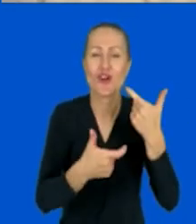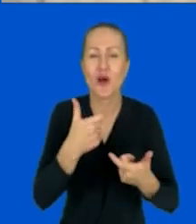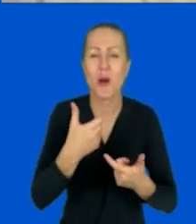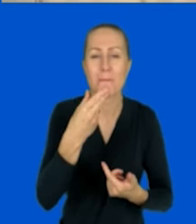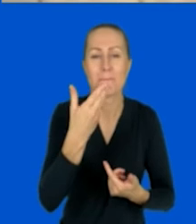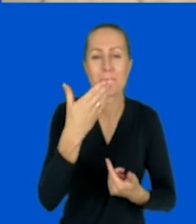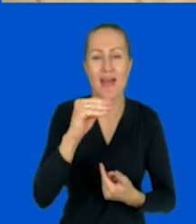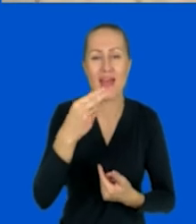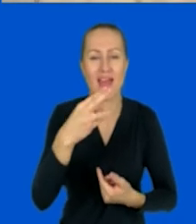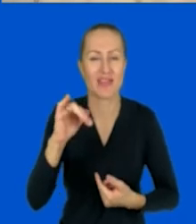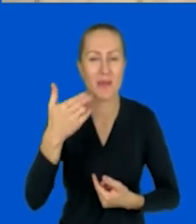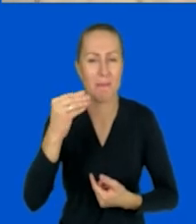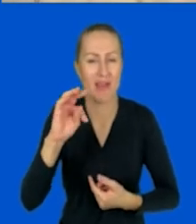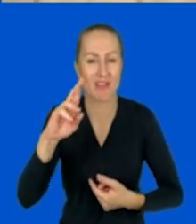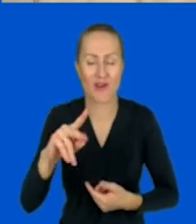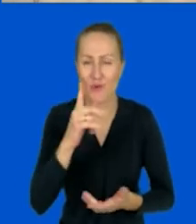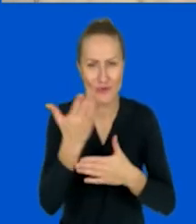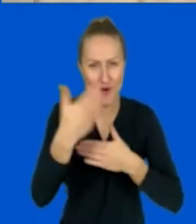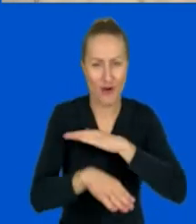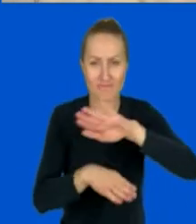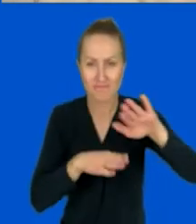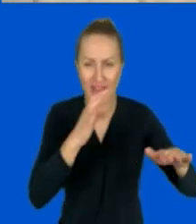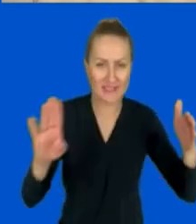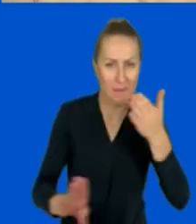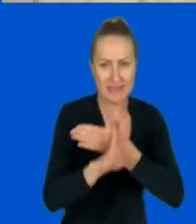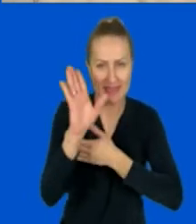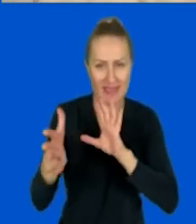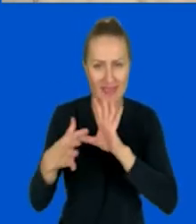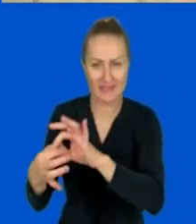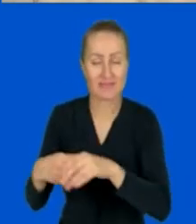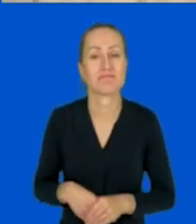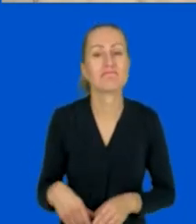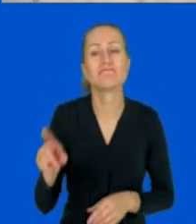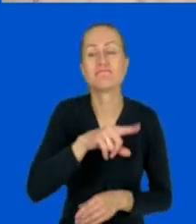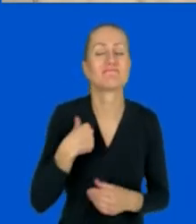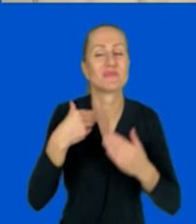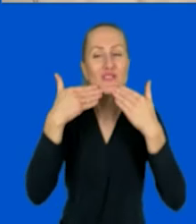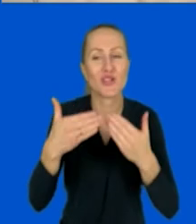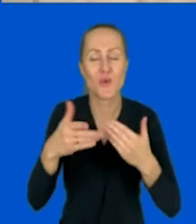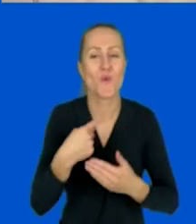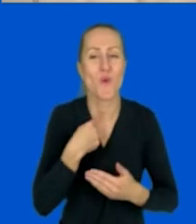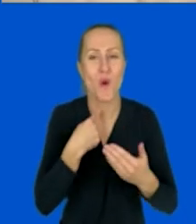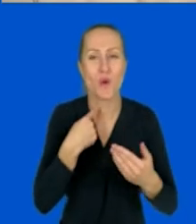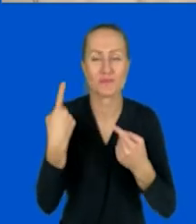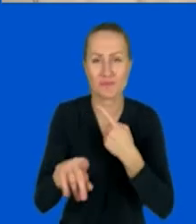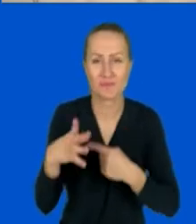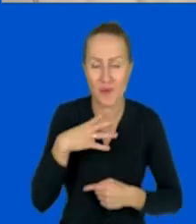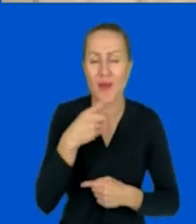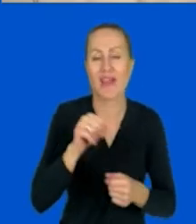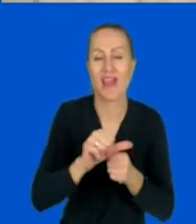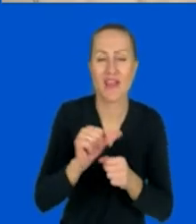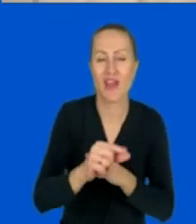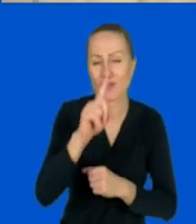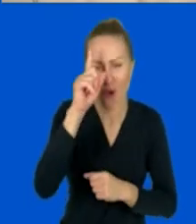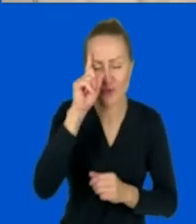zamknąć. Możemy wrócić do prezentacji. Bardzo Wam dziękuję, że zagłosowaliście. 11 osób napisało, że 1 do 3